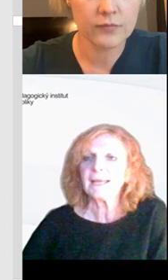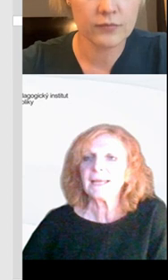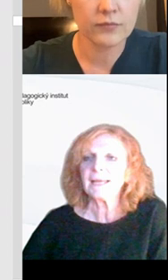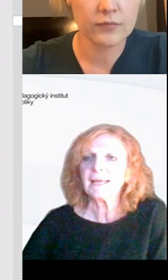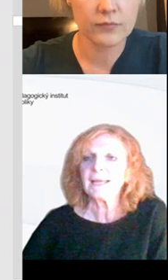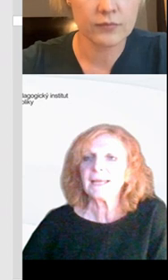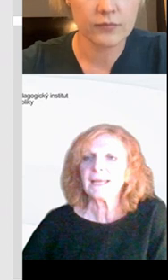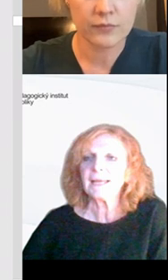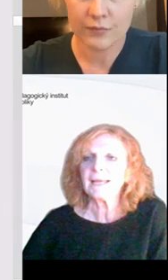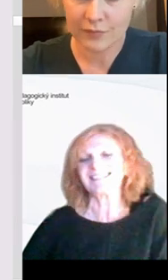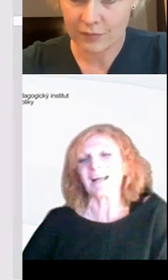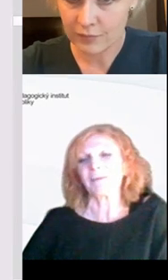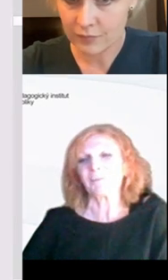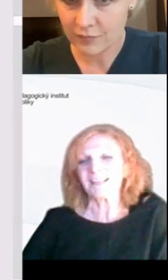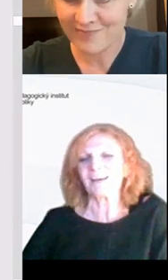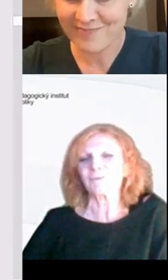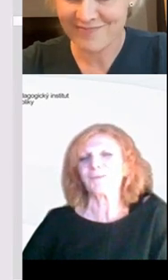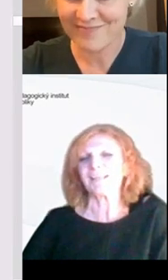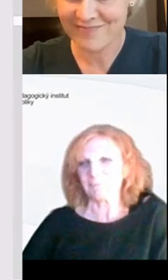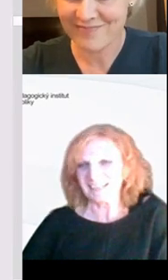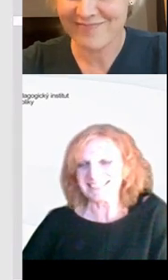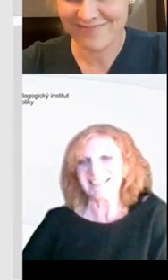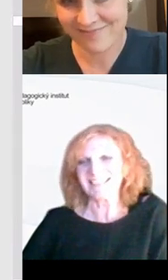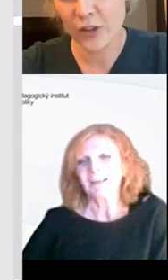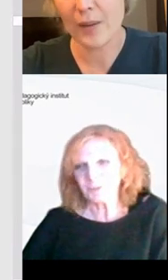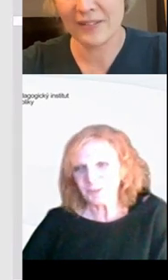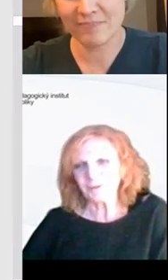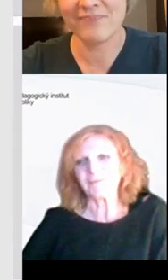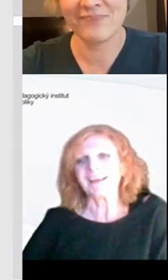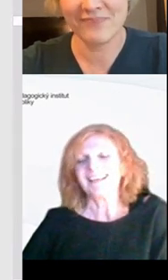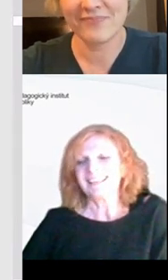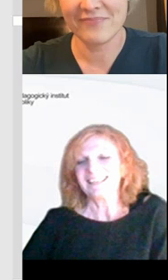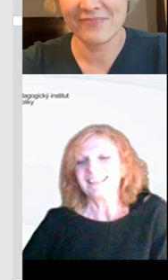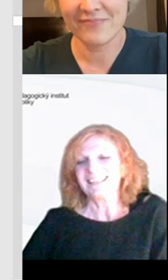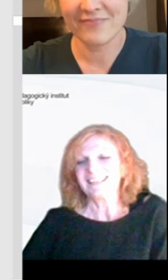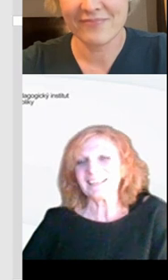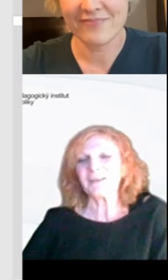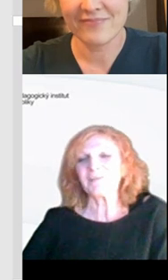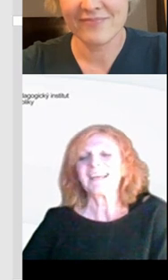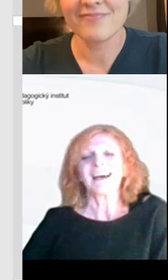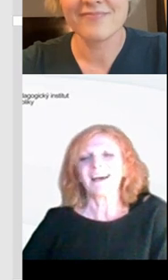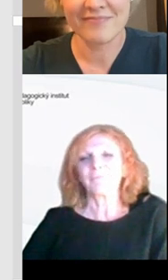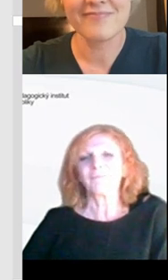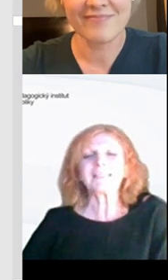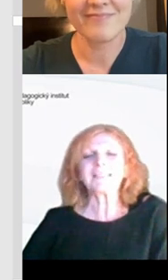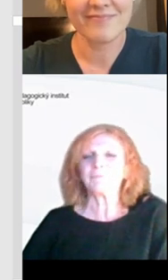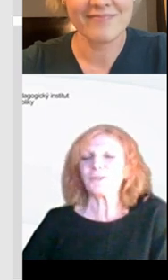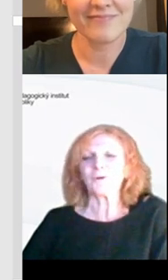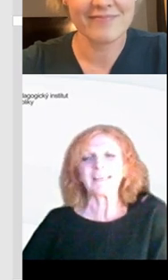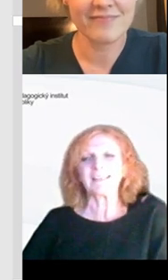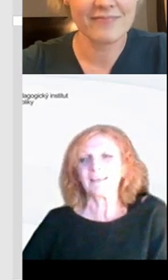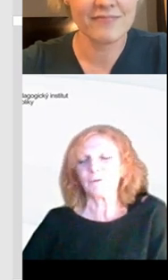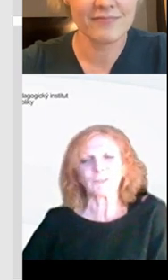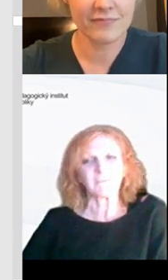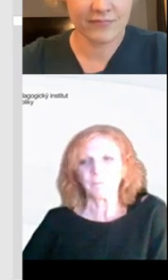také paní Jiřině, že se s náma podělila o svoji inspiraci. Moc děkujeme, je to milé, děkujeme. A vybízím